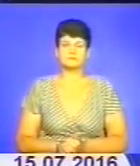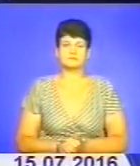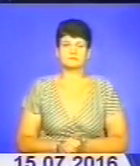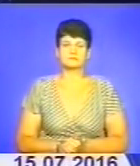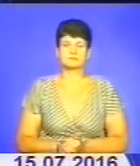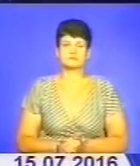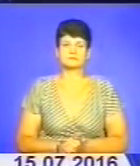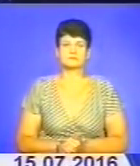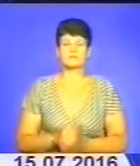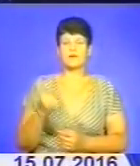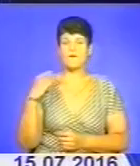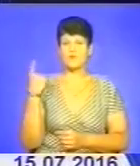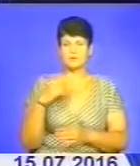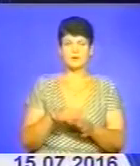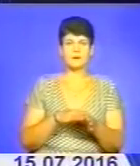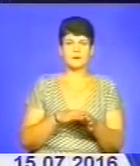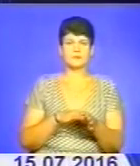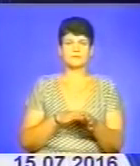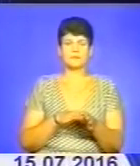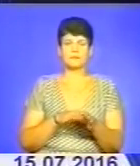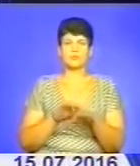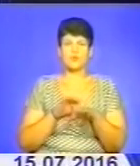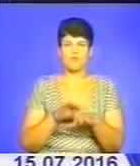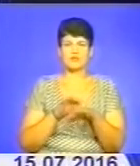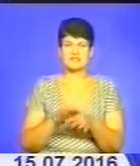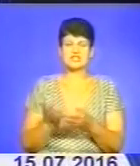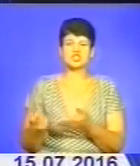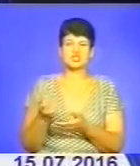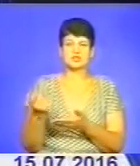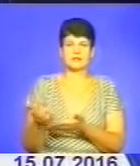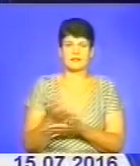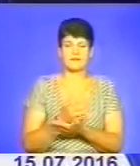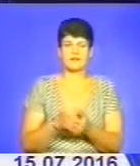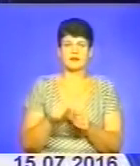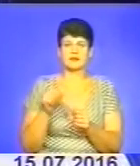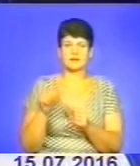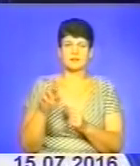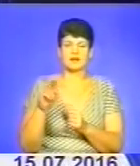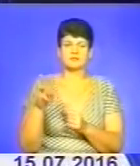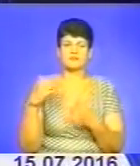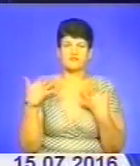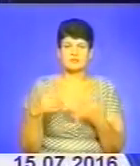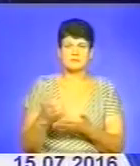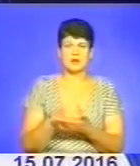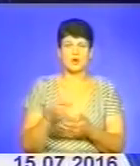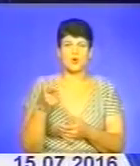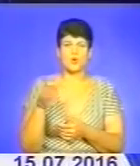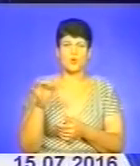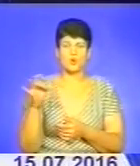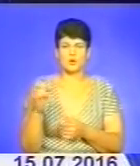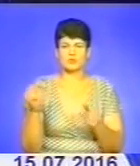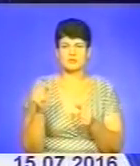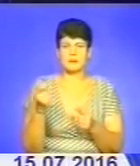І в області повним ходом йдуть жнива. Крім озимого ячменю і озимого ріпаку, вже збирають горох та озиму пшеницю.